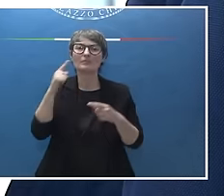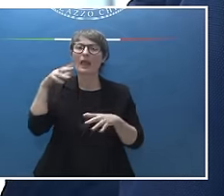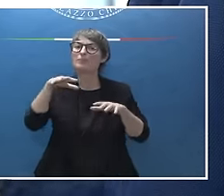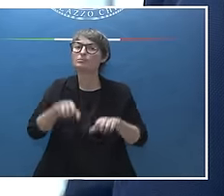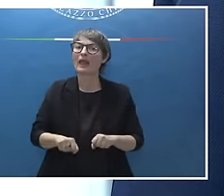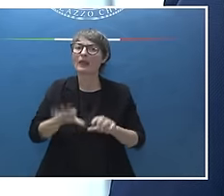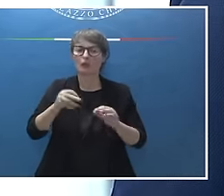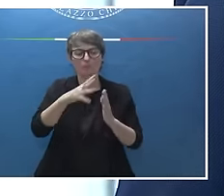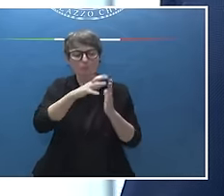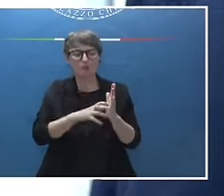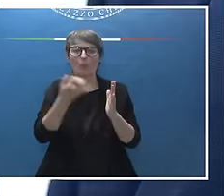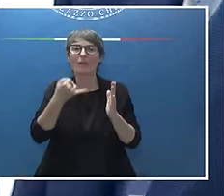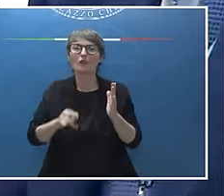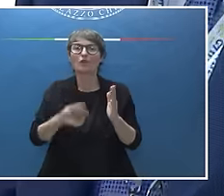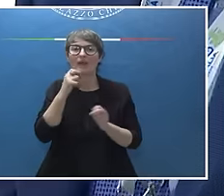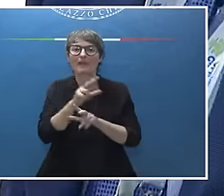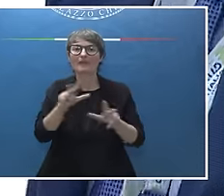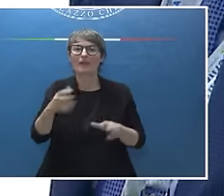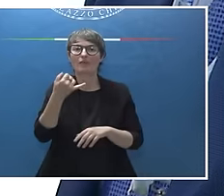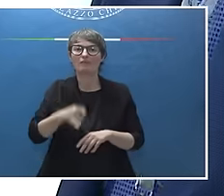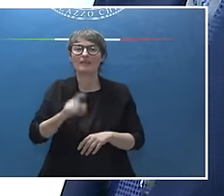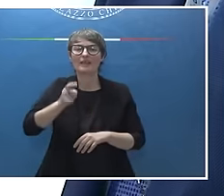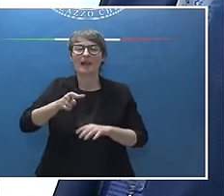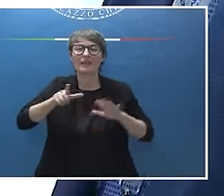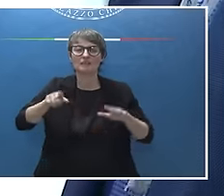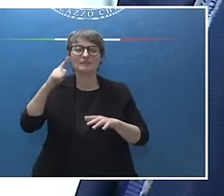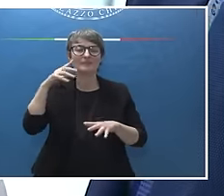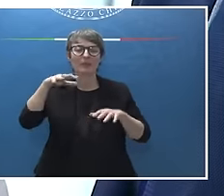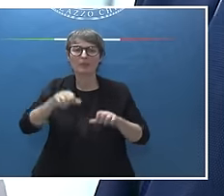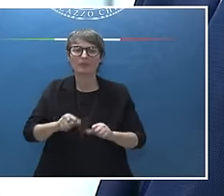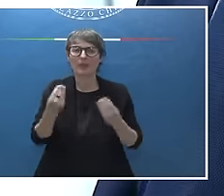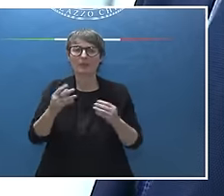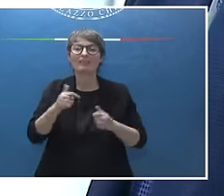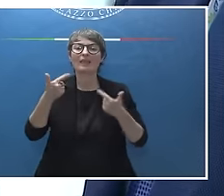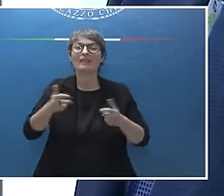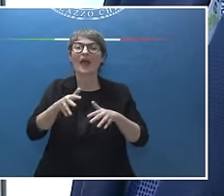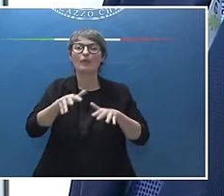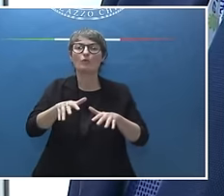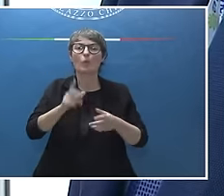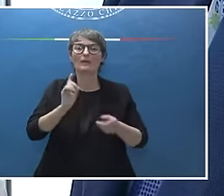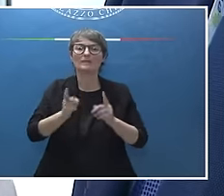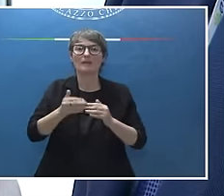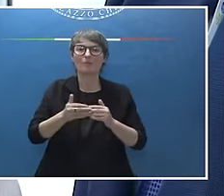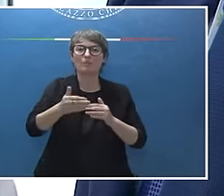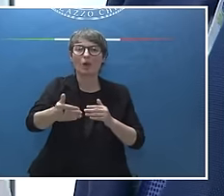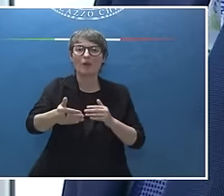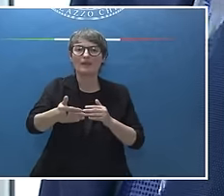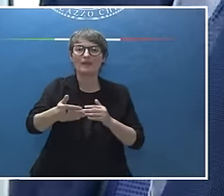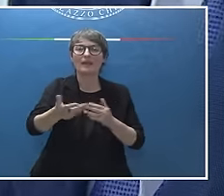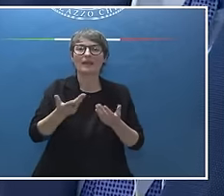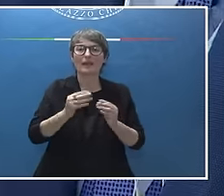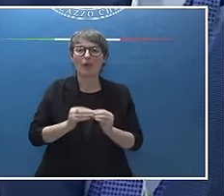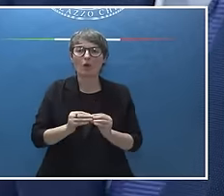G7, in che modo andare a influenzare la sua azione politica d'ora in poi? E più in generale a livello europeo, in che modo lei